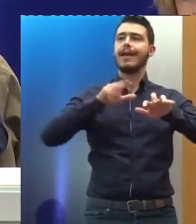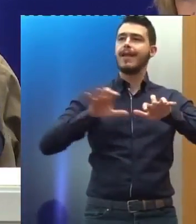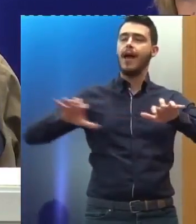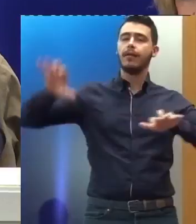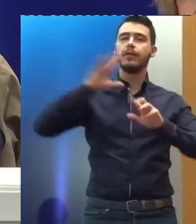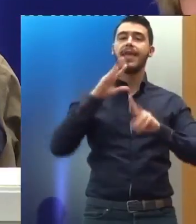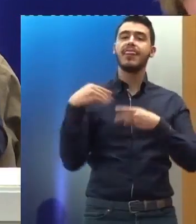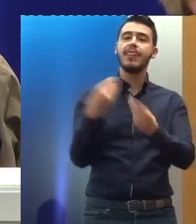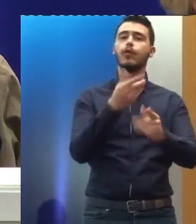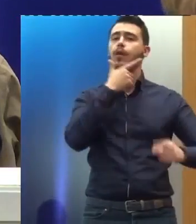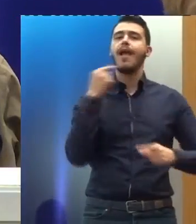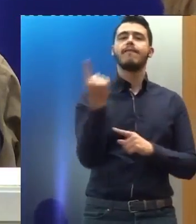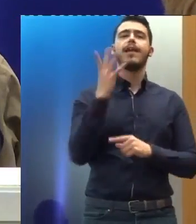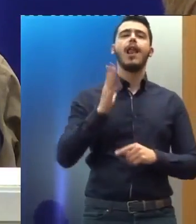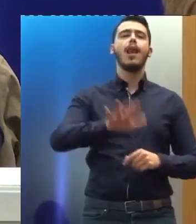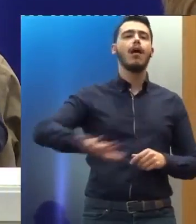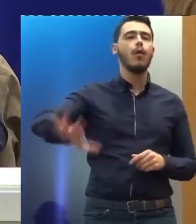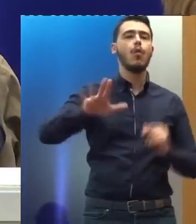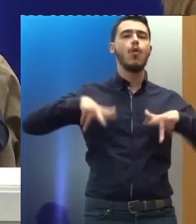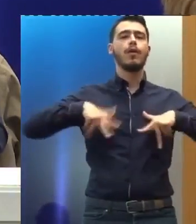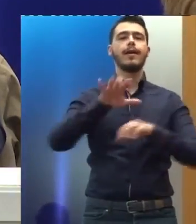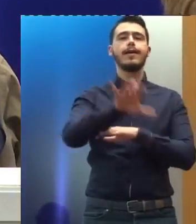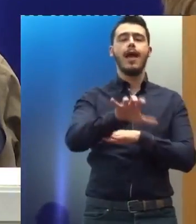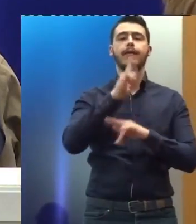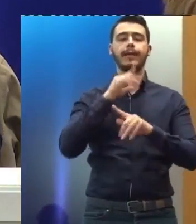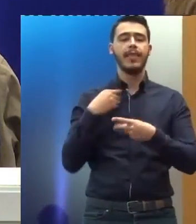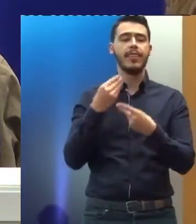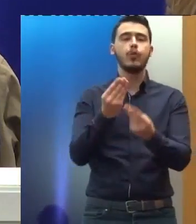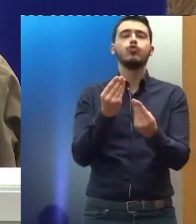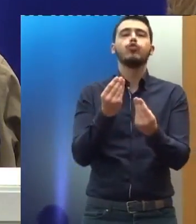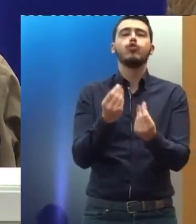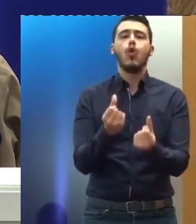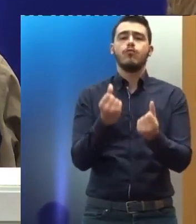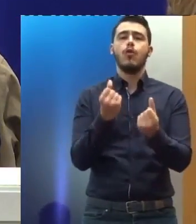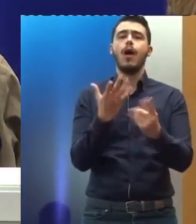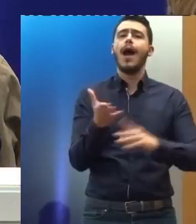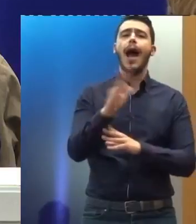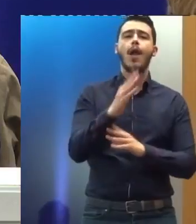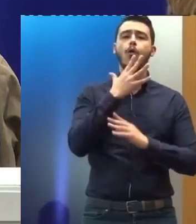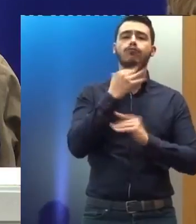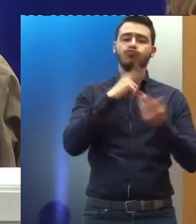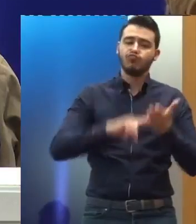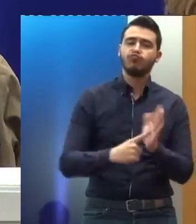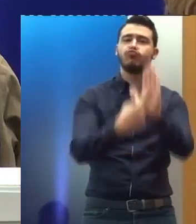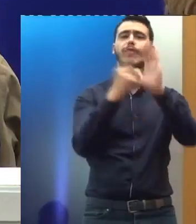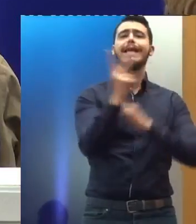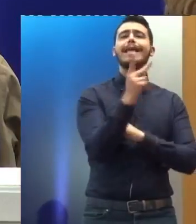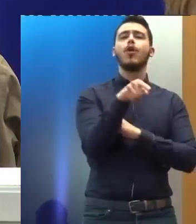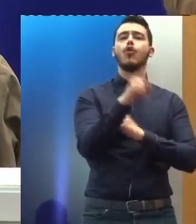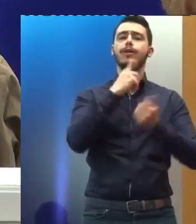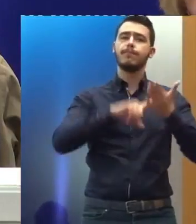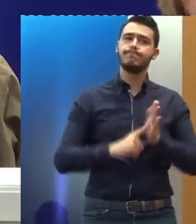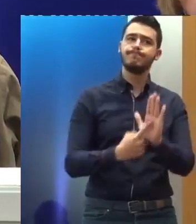ευκαιρία λοιπόν στα κράτη να δίνουν μια άλλη κατεύθυνση μέσα στις κοινωνίες. Αυτή είναι μια ένα διαδικασία στην οποία